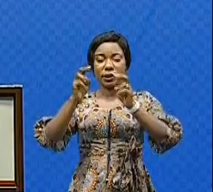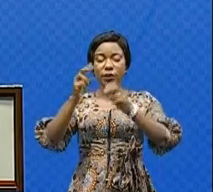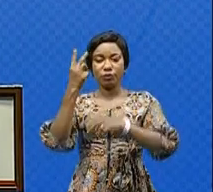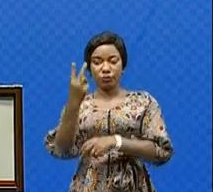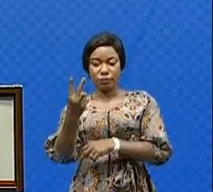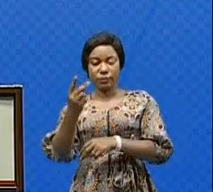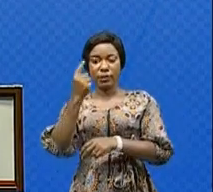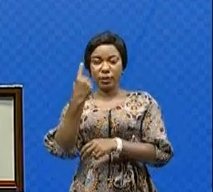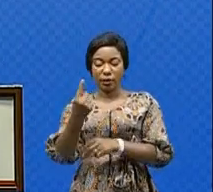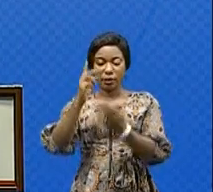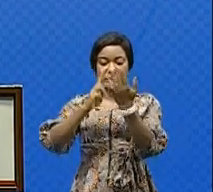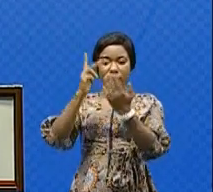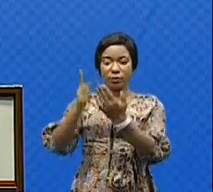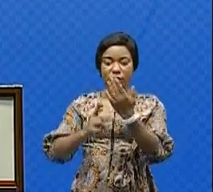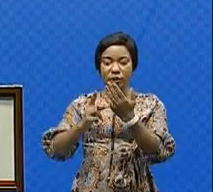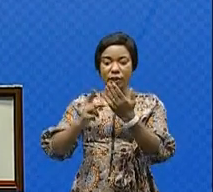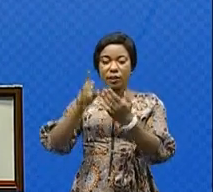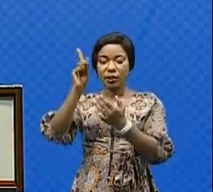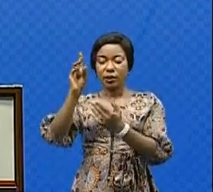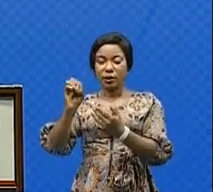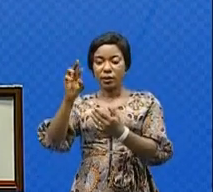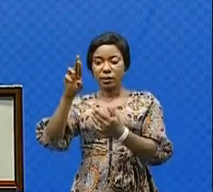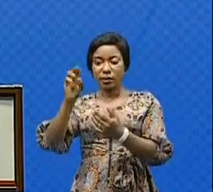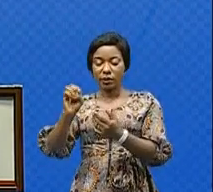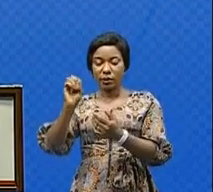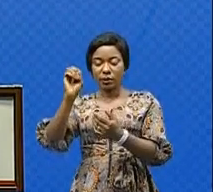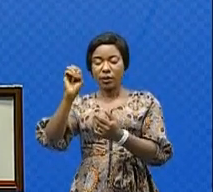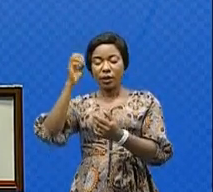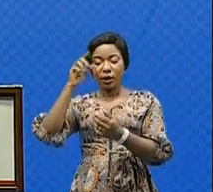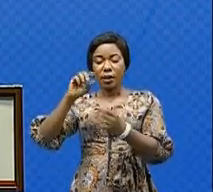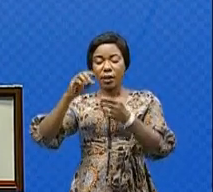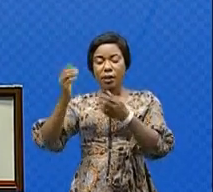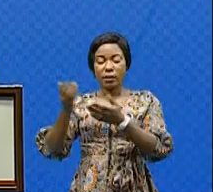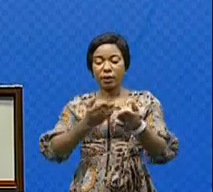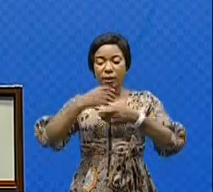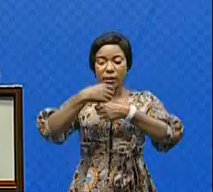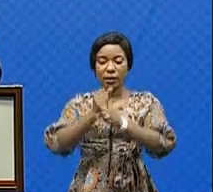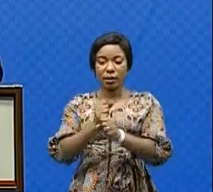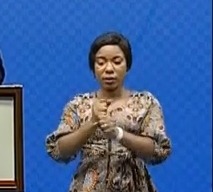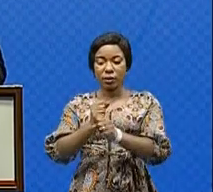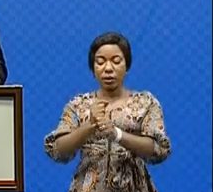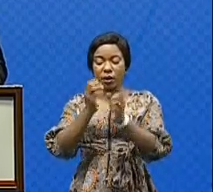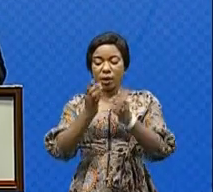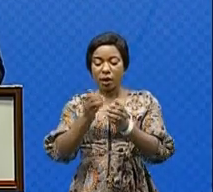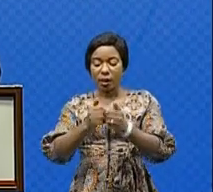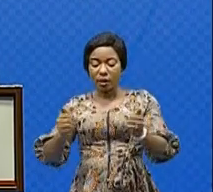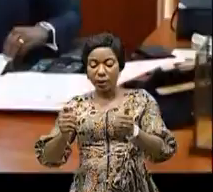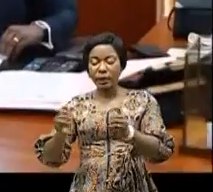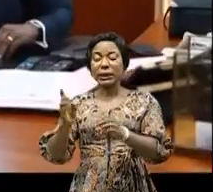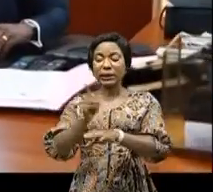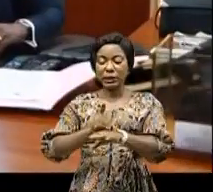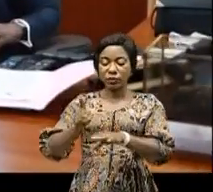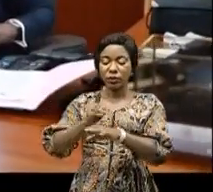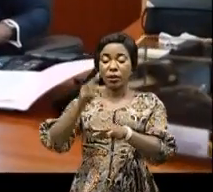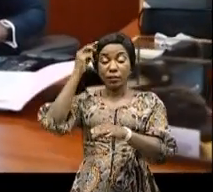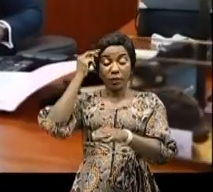1. Projet de décret portant création de fonds nationals d'aménagement du territoire. Le ministre d'Etat, ministre